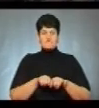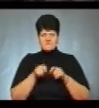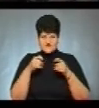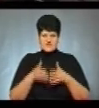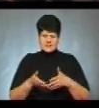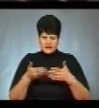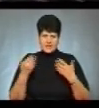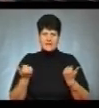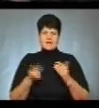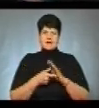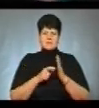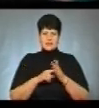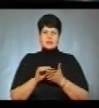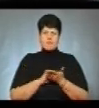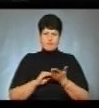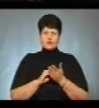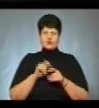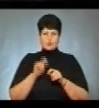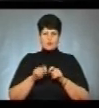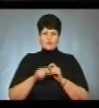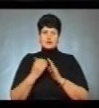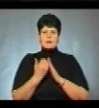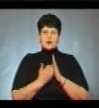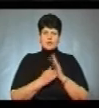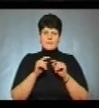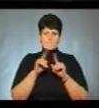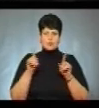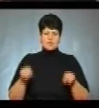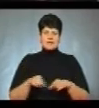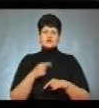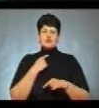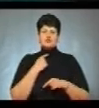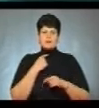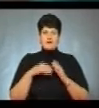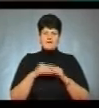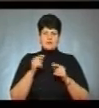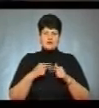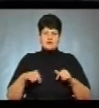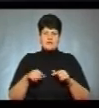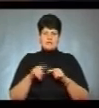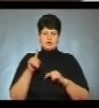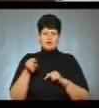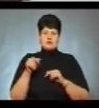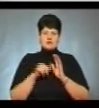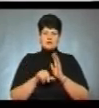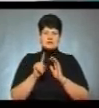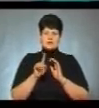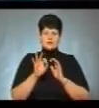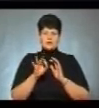опечатаний кабінет і повторно перевірити протоколи та бюлетені з голосами виборчої дільниці номер 610